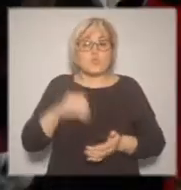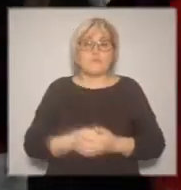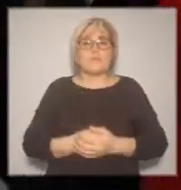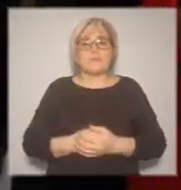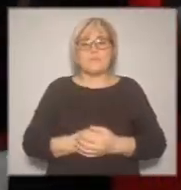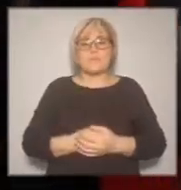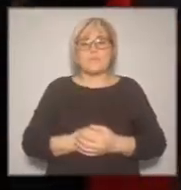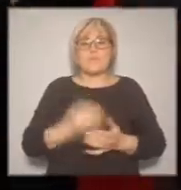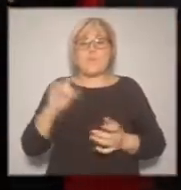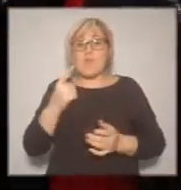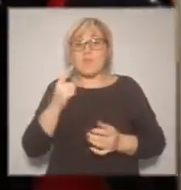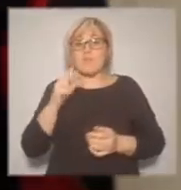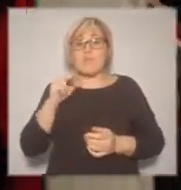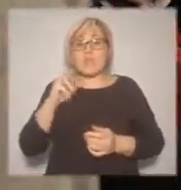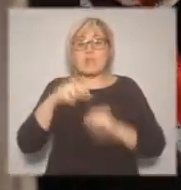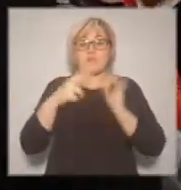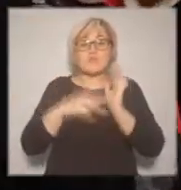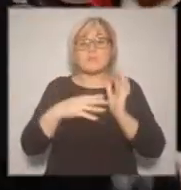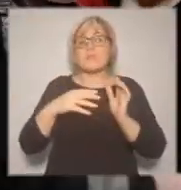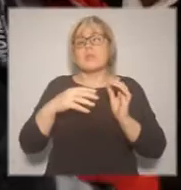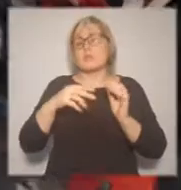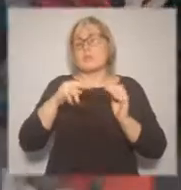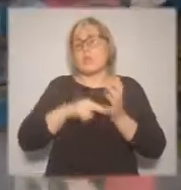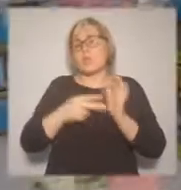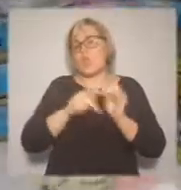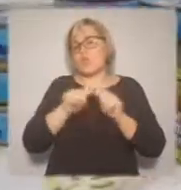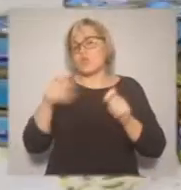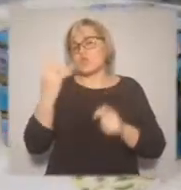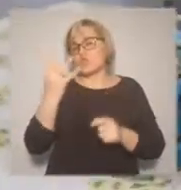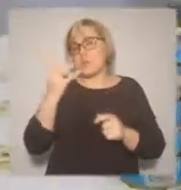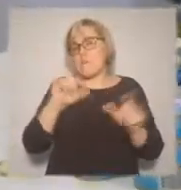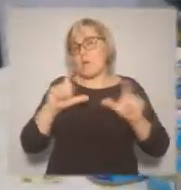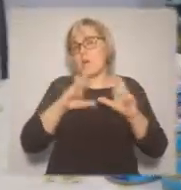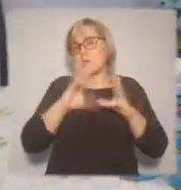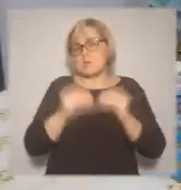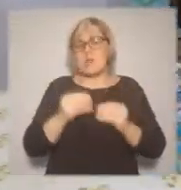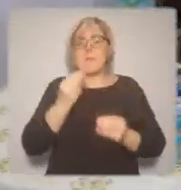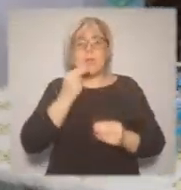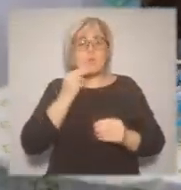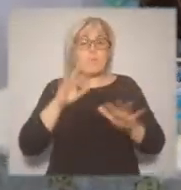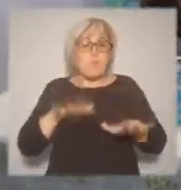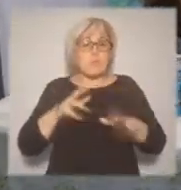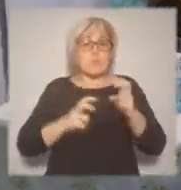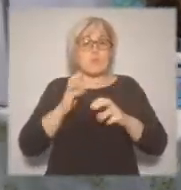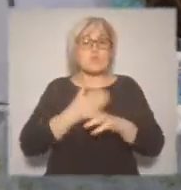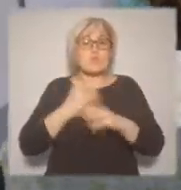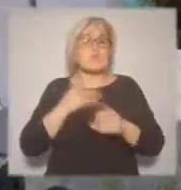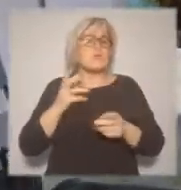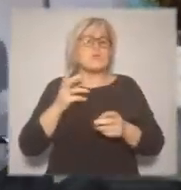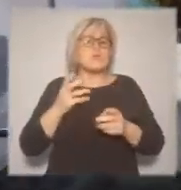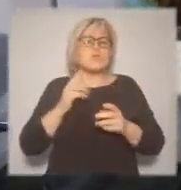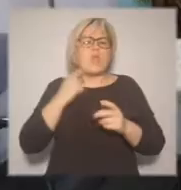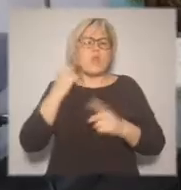Продукты местного производителя – это далеко не сетевой ассортимент. Продавцы пока что единственного магазина, стопроцентно